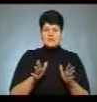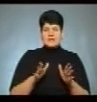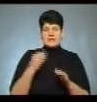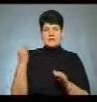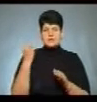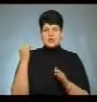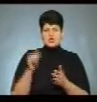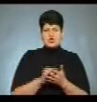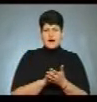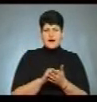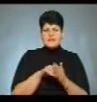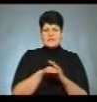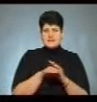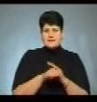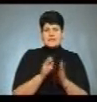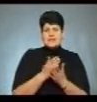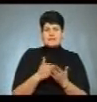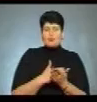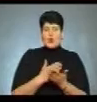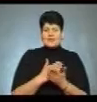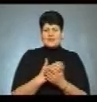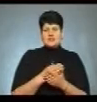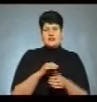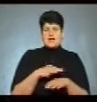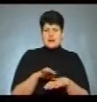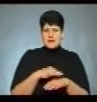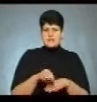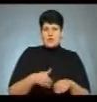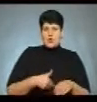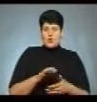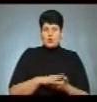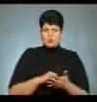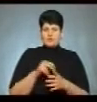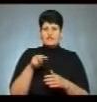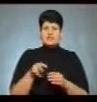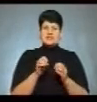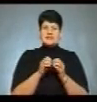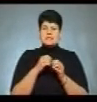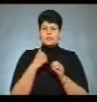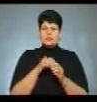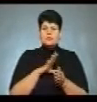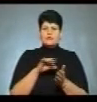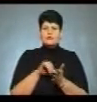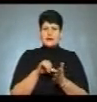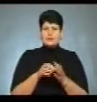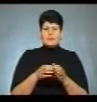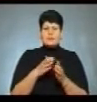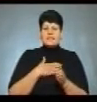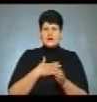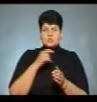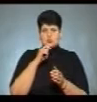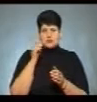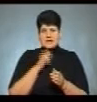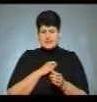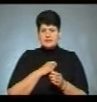історичні архіви, які стосуються політичних репресій та голодомору. У 2010-му році став членом партії «Наша Україна».